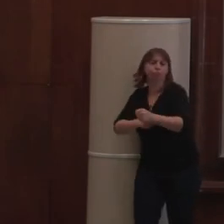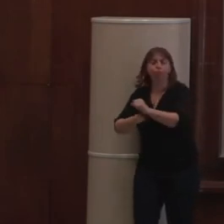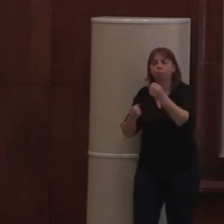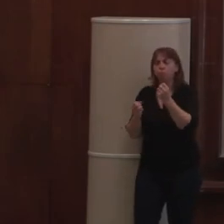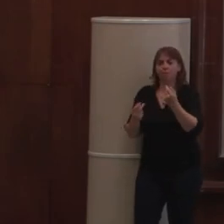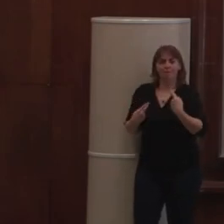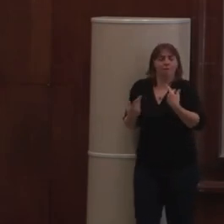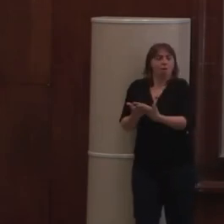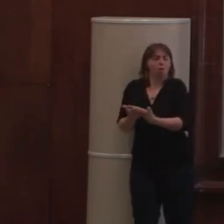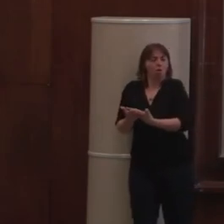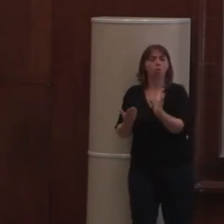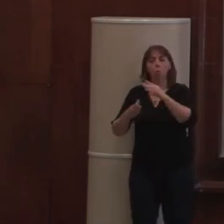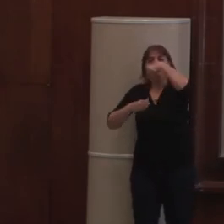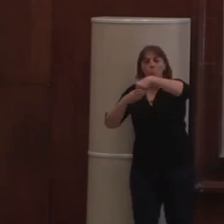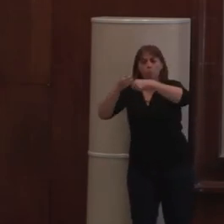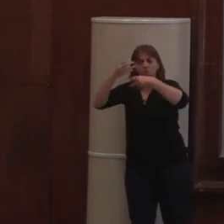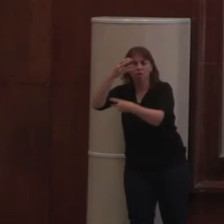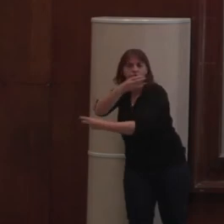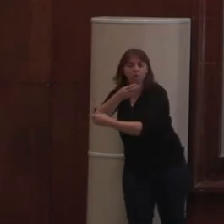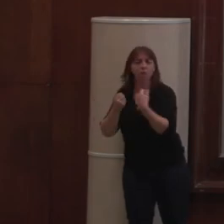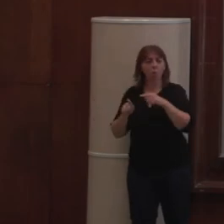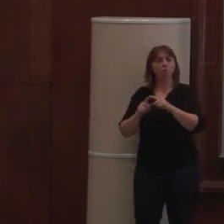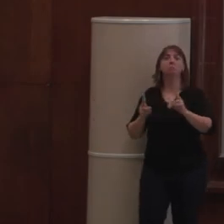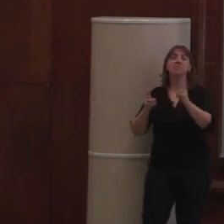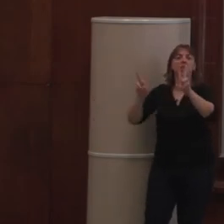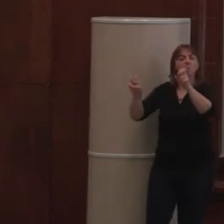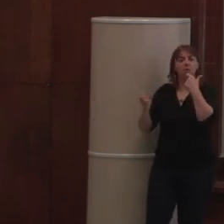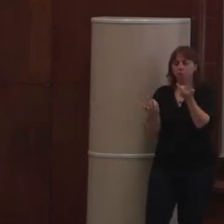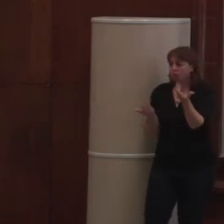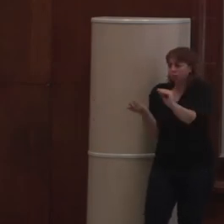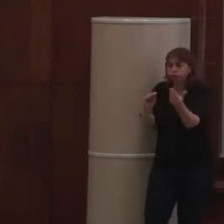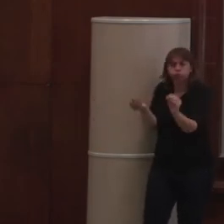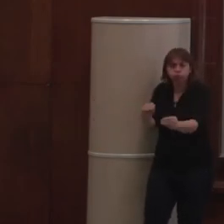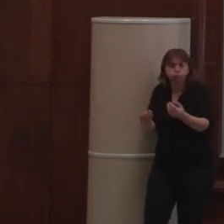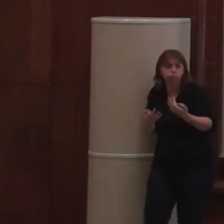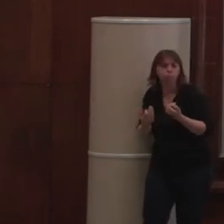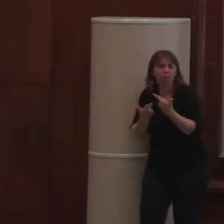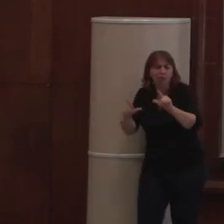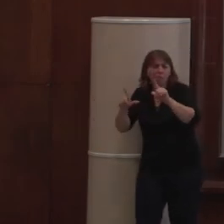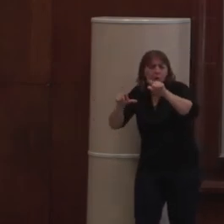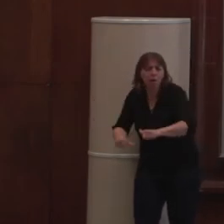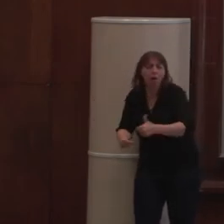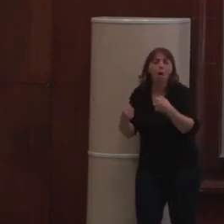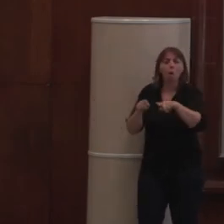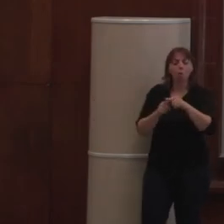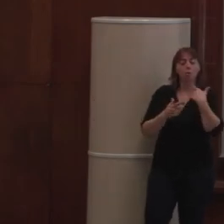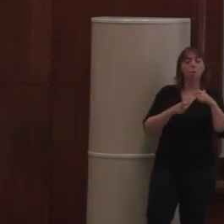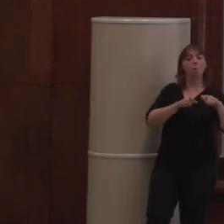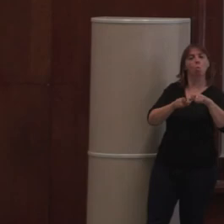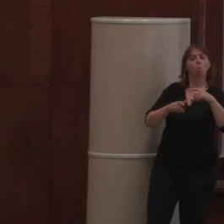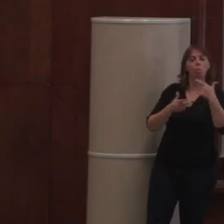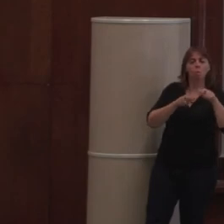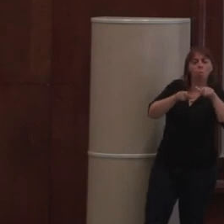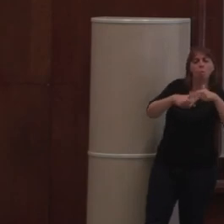contenus hiérarchiques. On a des types de contenus qui sont dynamiques. C'est-à qu'on peut rajouter des attributs à tout moment. On a du contrôle d'accès granulaire. C-à qu peut dire, toute la